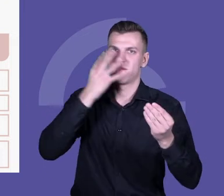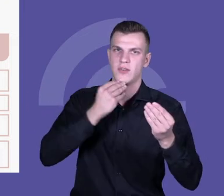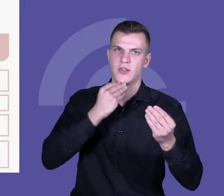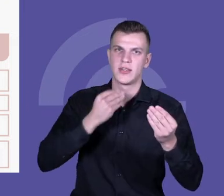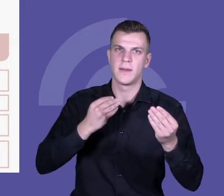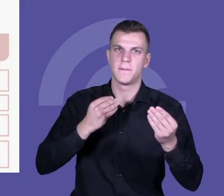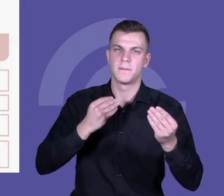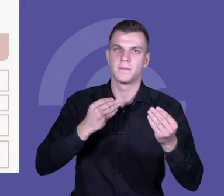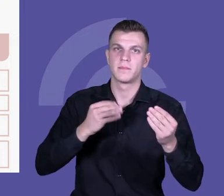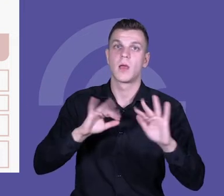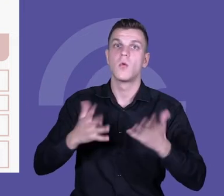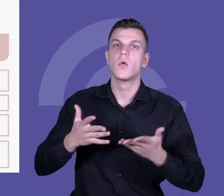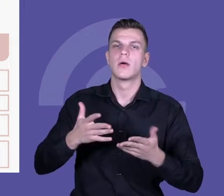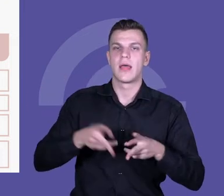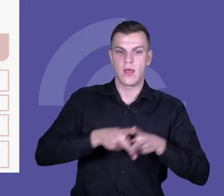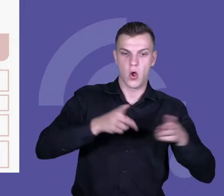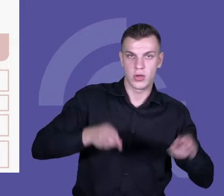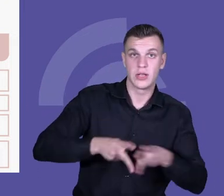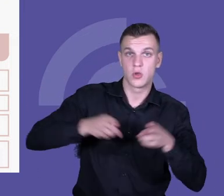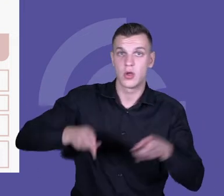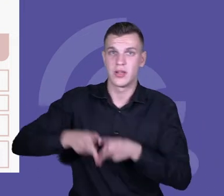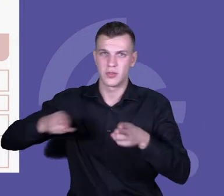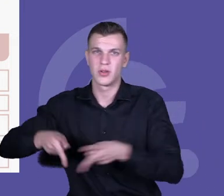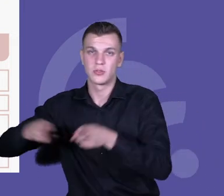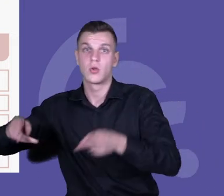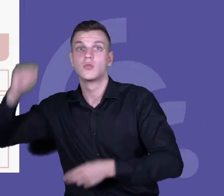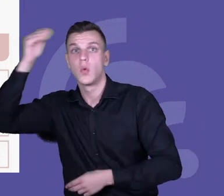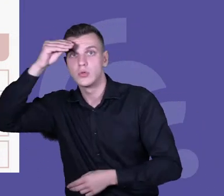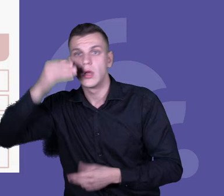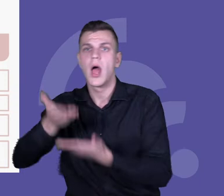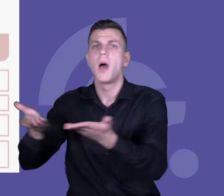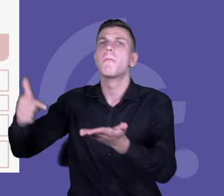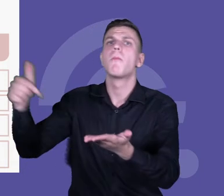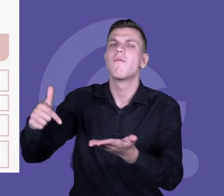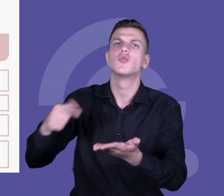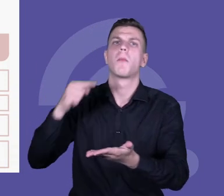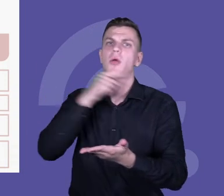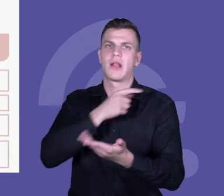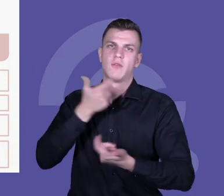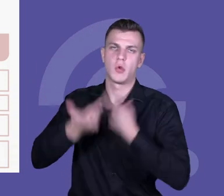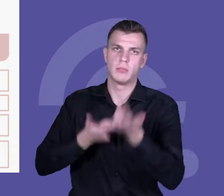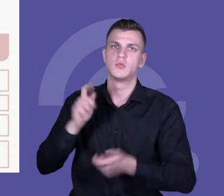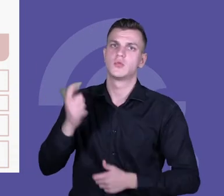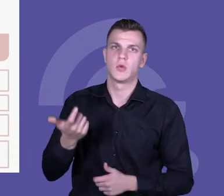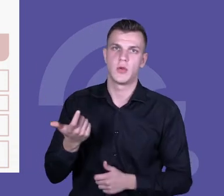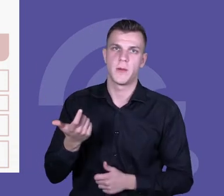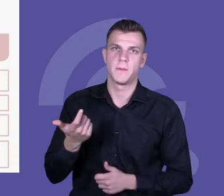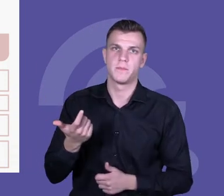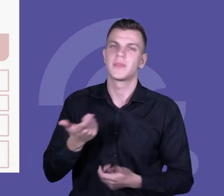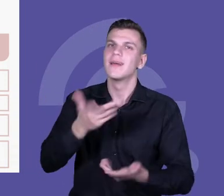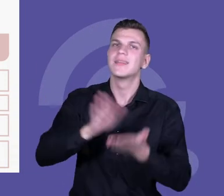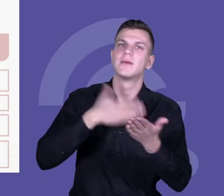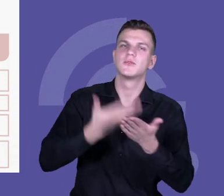tego, co na różnych etapach procesu uczenia się potrafią zrobić uczniowie. Obserwowalne zachowania uczniów. Tutaj na przykładzie